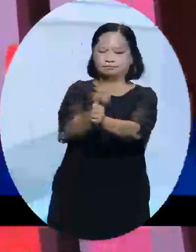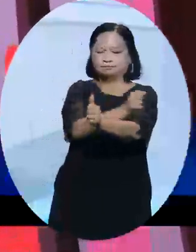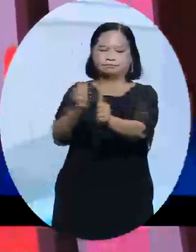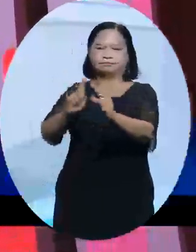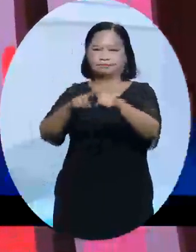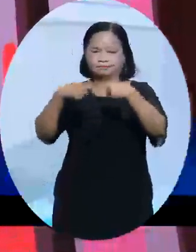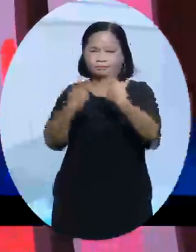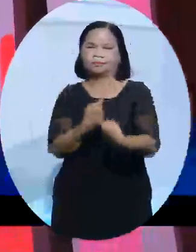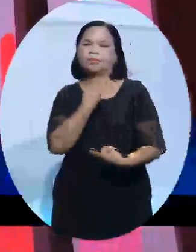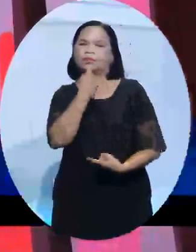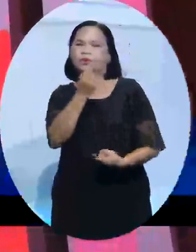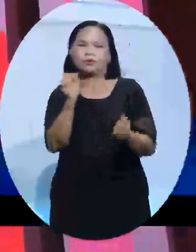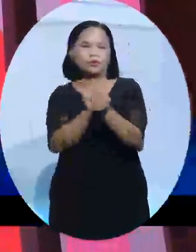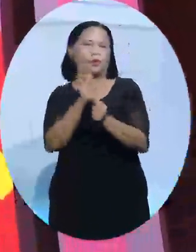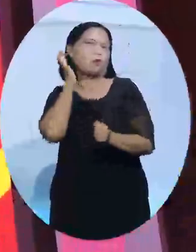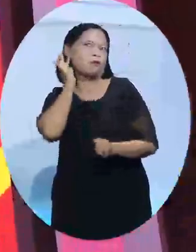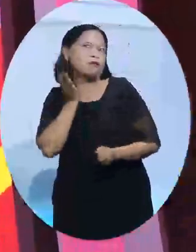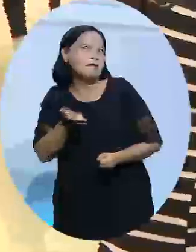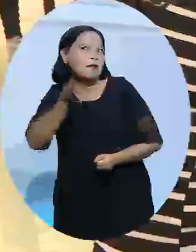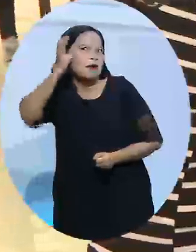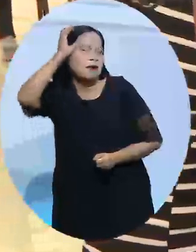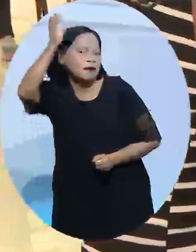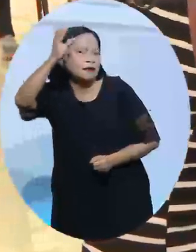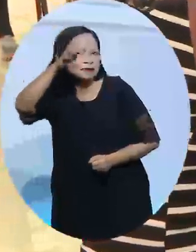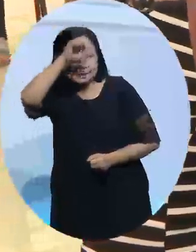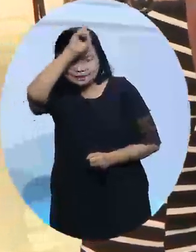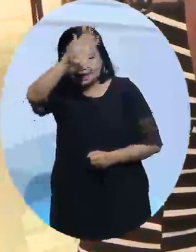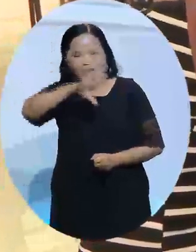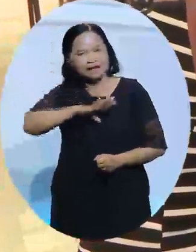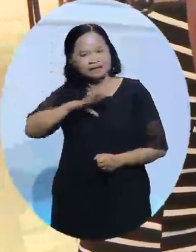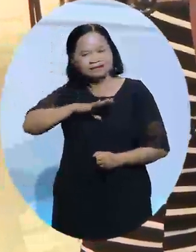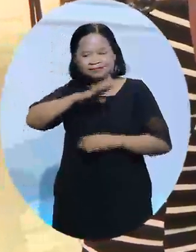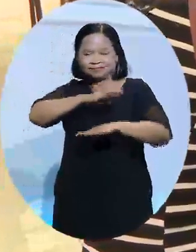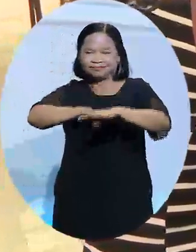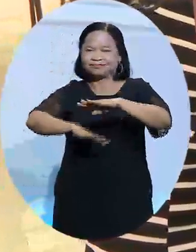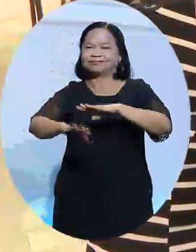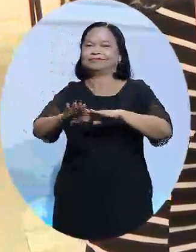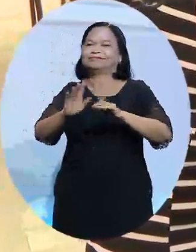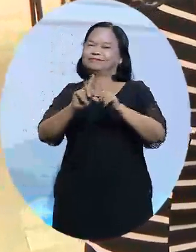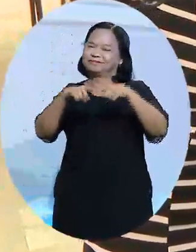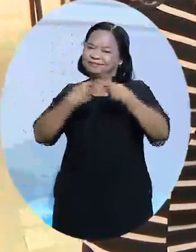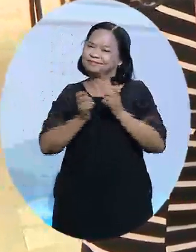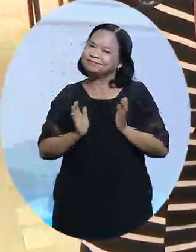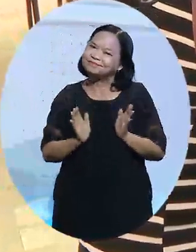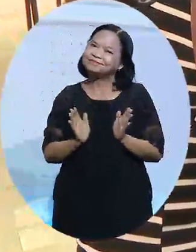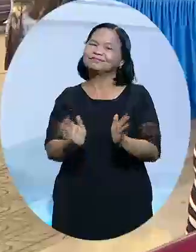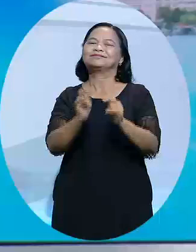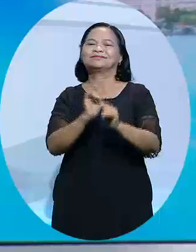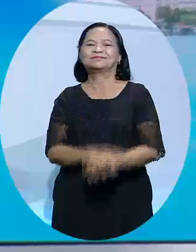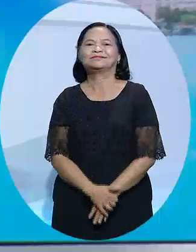nói trong việc đồng hành cùng phụ nữ nâng cao kiến thức, kỹ năng giáo dục con cái và xây dựng gia đình hạnh phúc, cộng đồng văn minh.